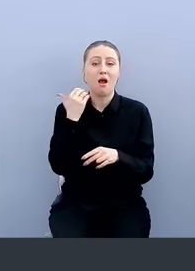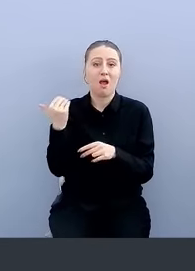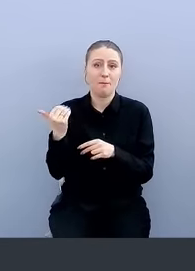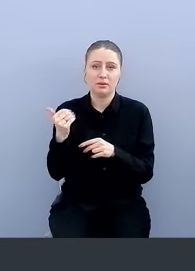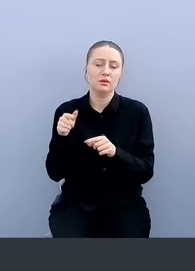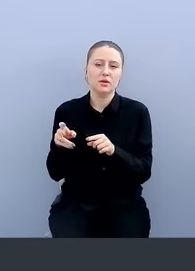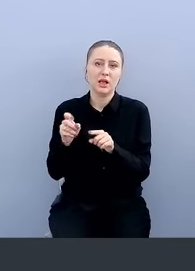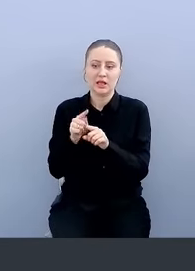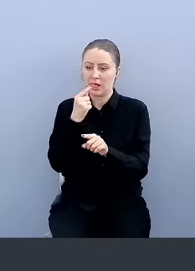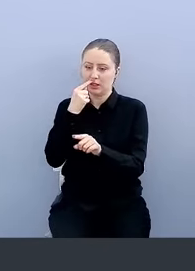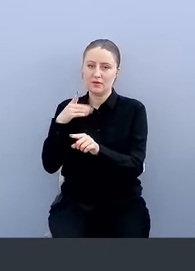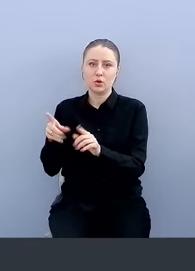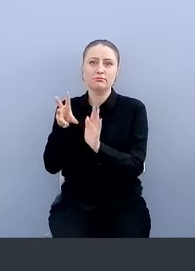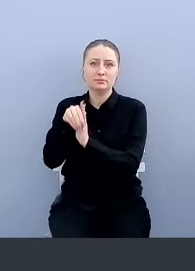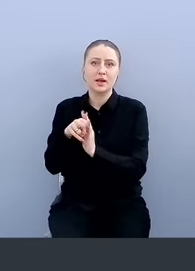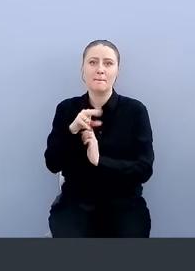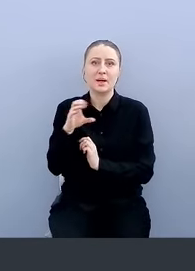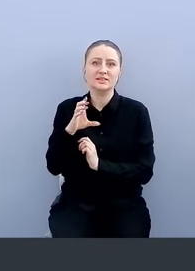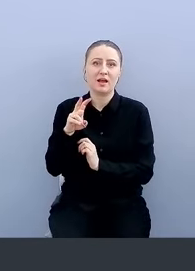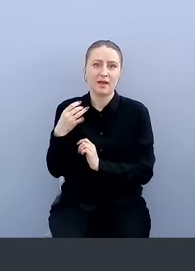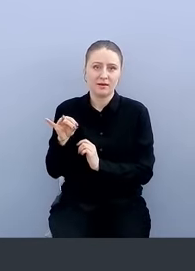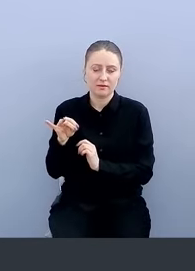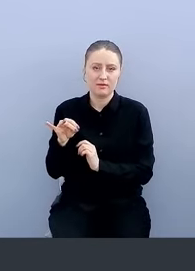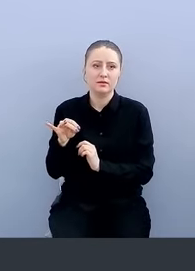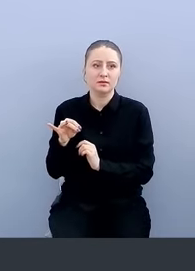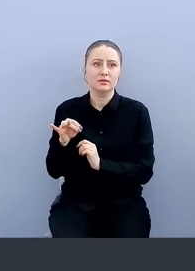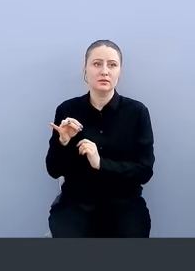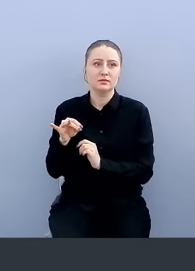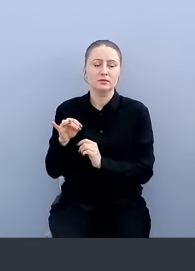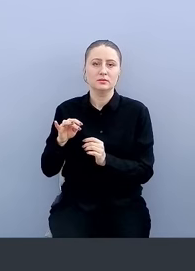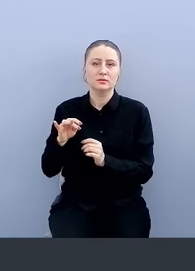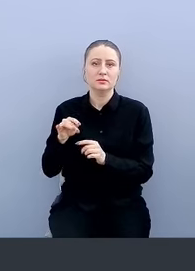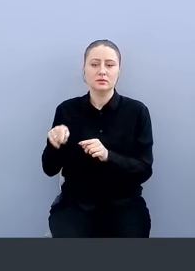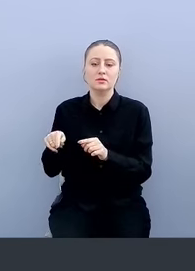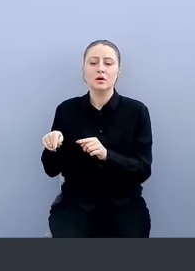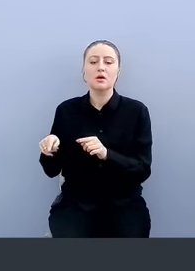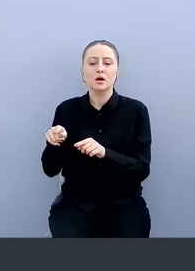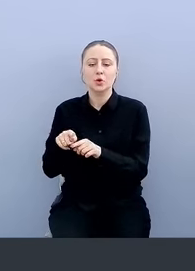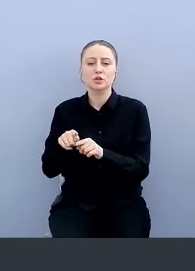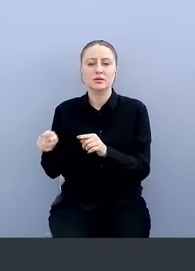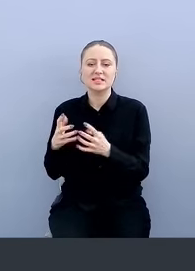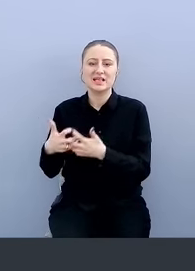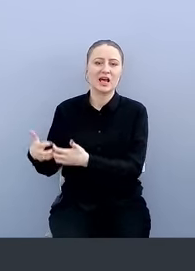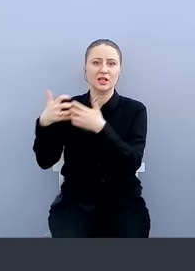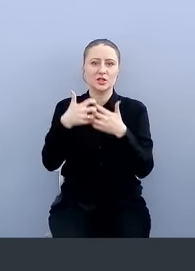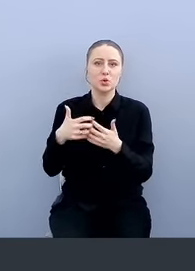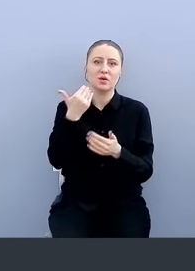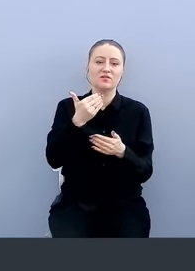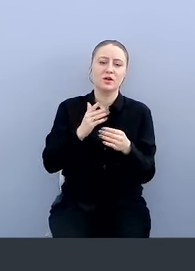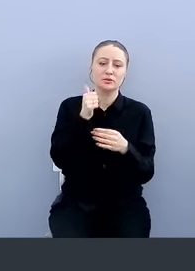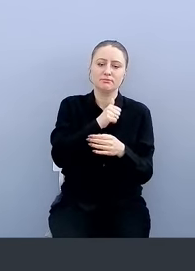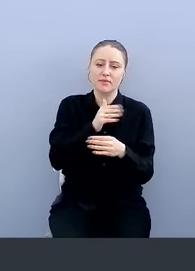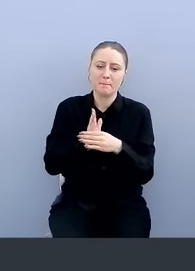внедрила технологию PASCAY, в рамках которой она синхронизирует и ваши пароли, и ваши сертификаты, ключи